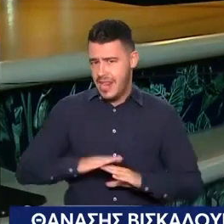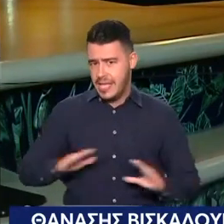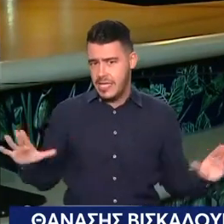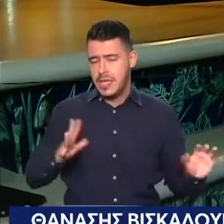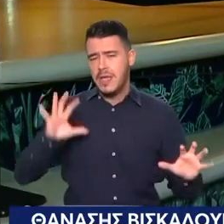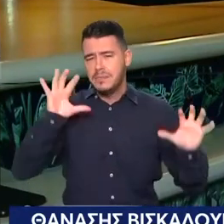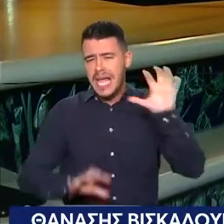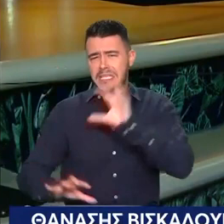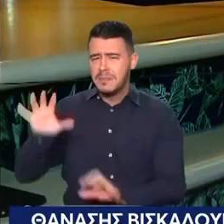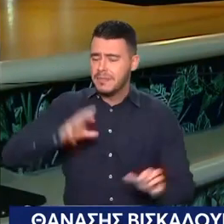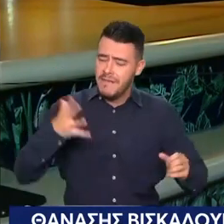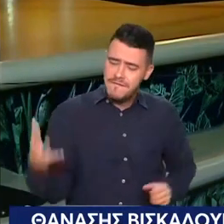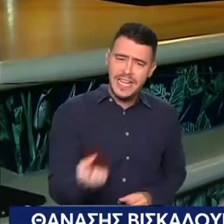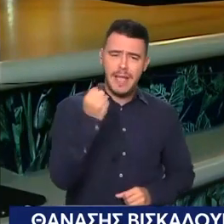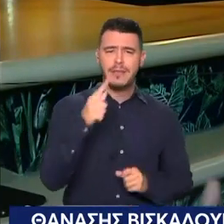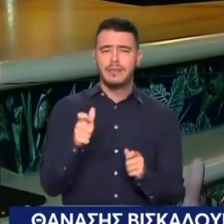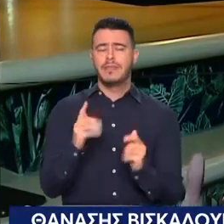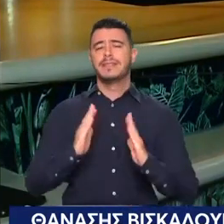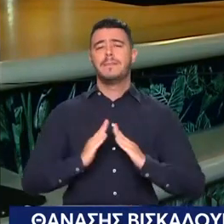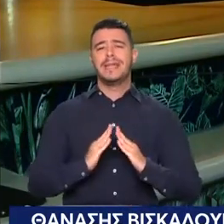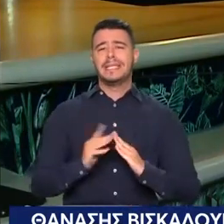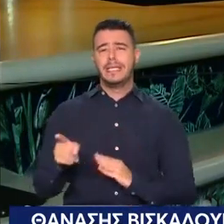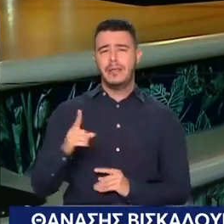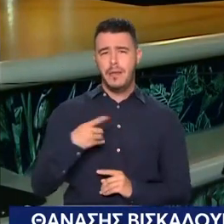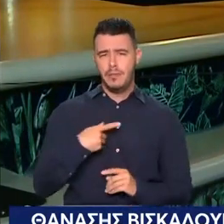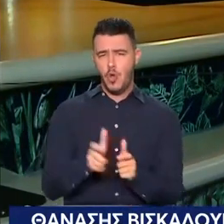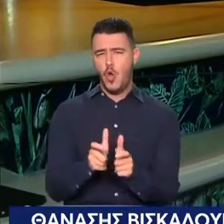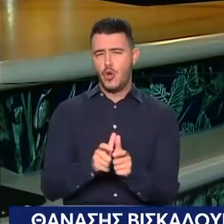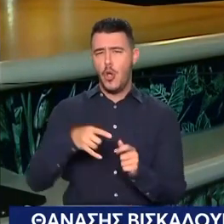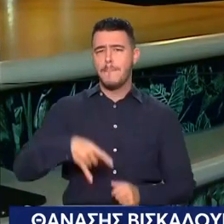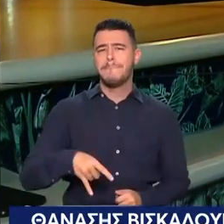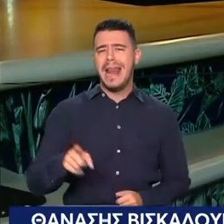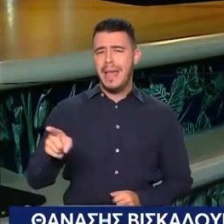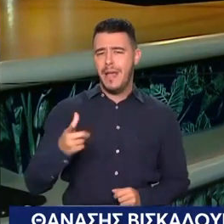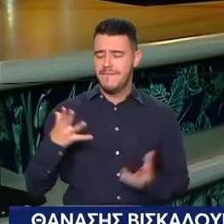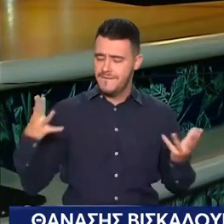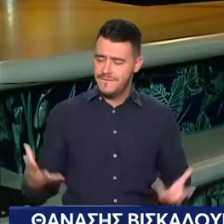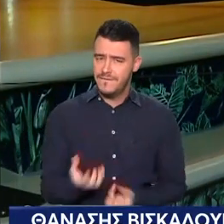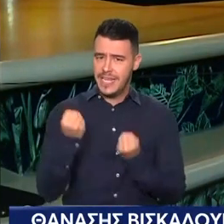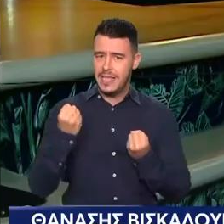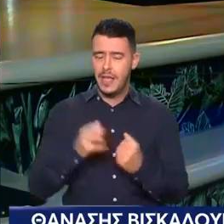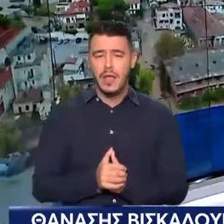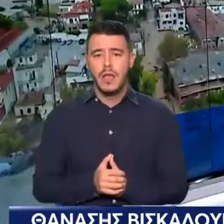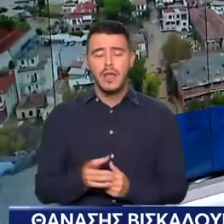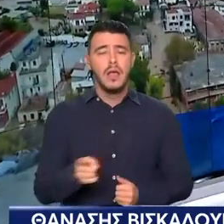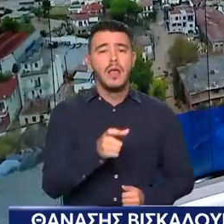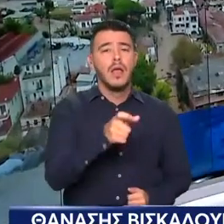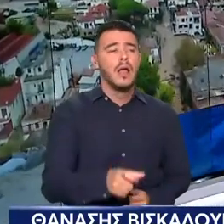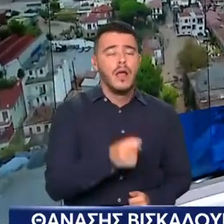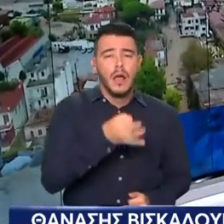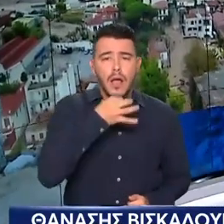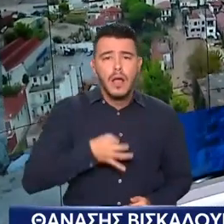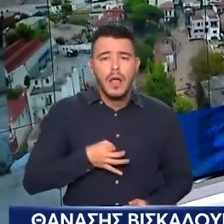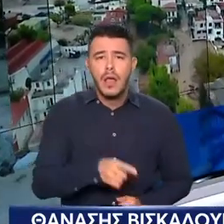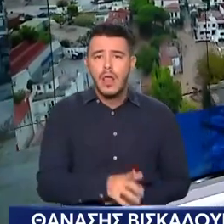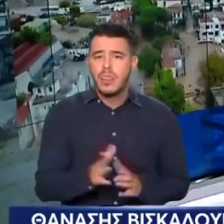Παλαμά Με ένα κάπως χαμηλό ενίκιο Γιατί θέλουν και μπροστά δύο-τρία μηνιάτικα Και μου λέει Θανάση δεν